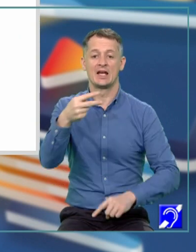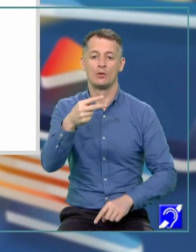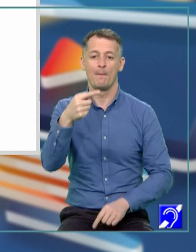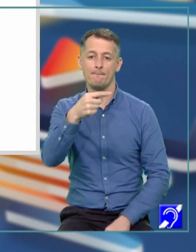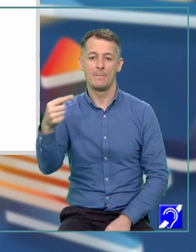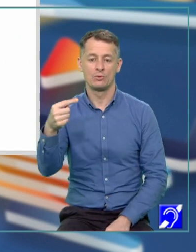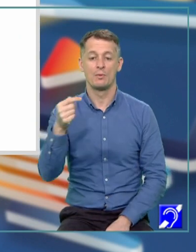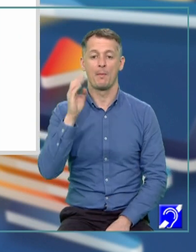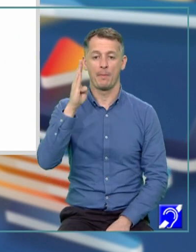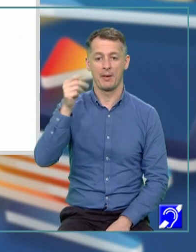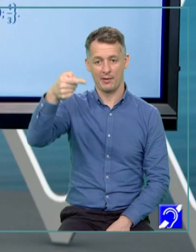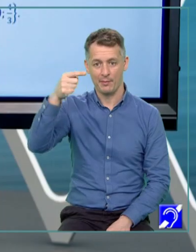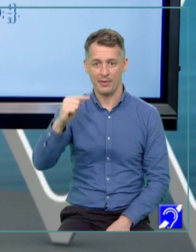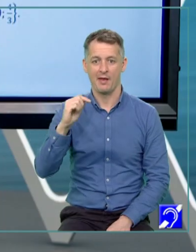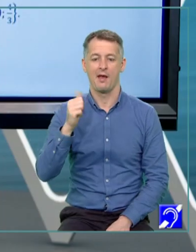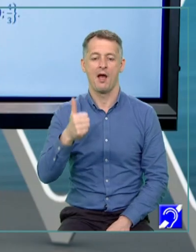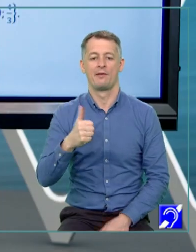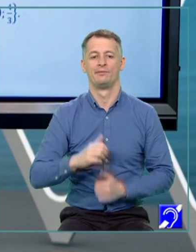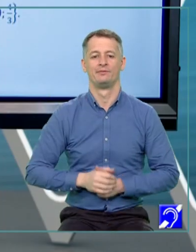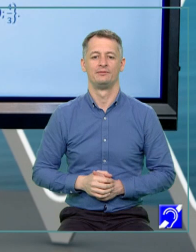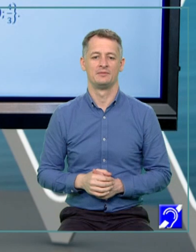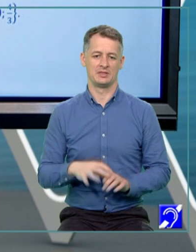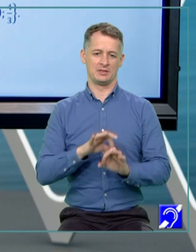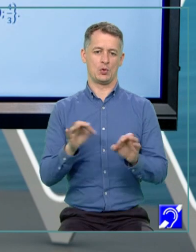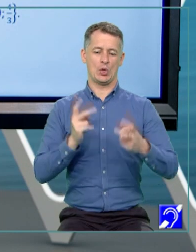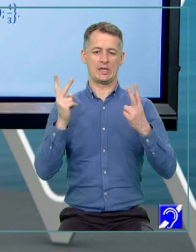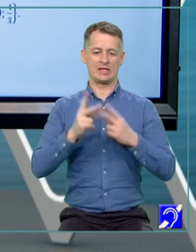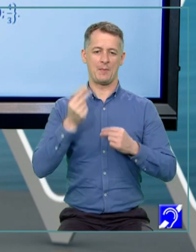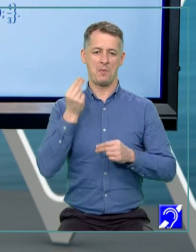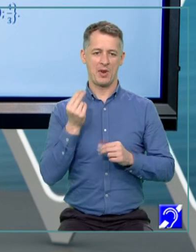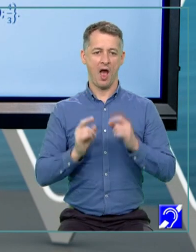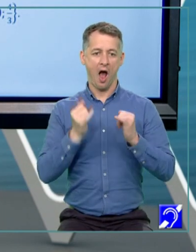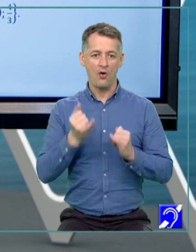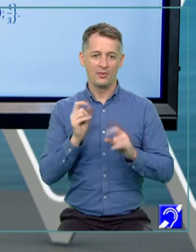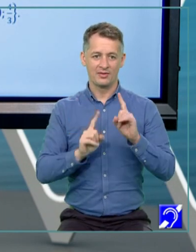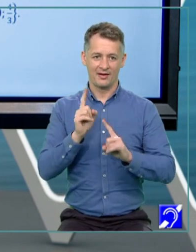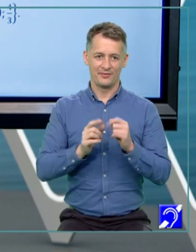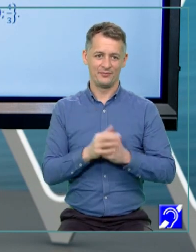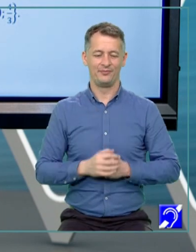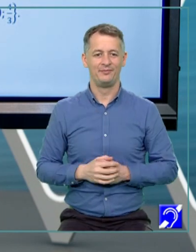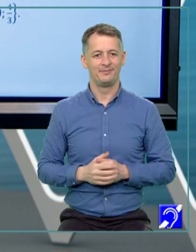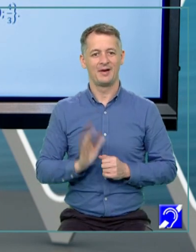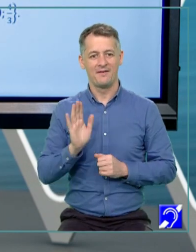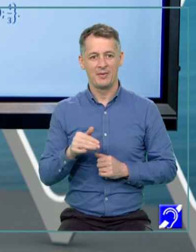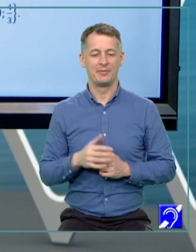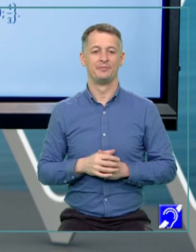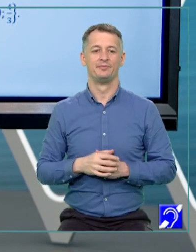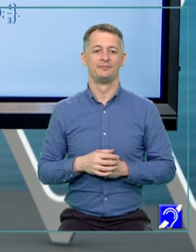minus B pe A. Sigur că vom înțelege mai bine acum dacă avem